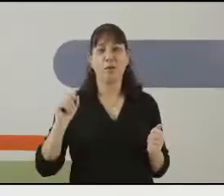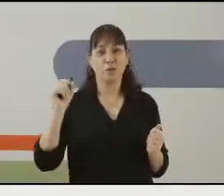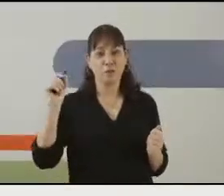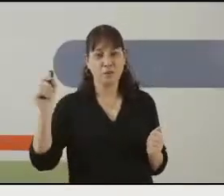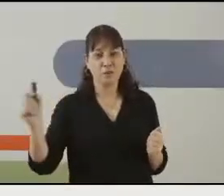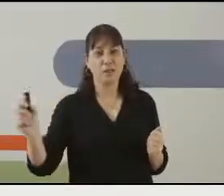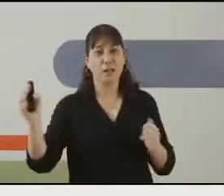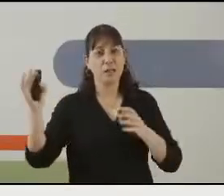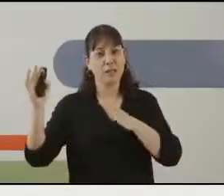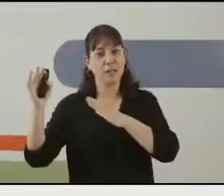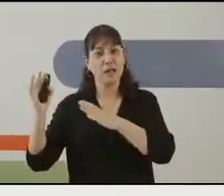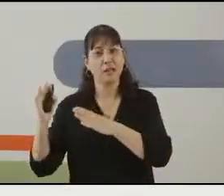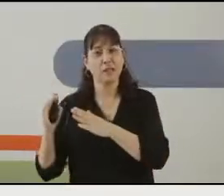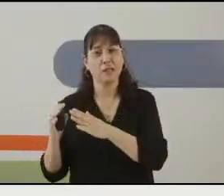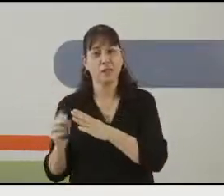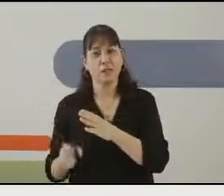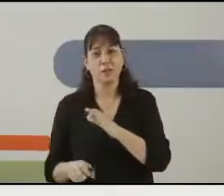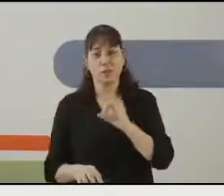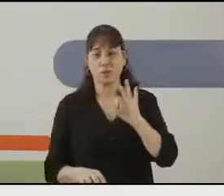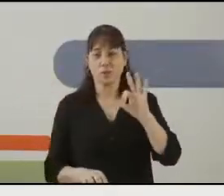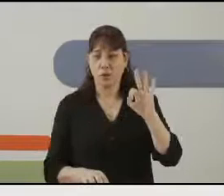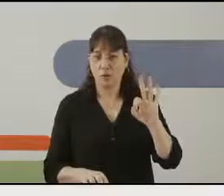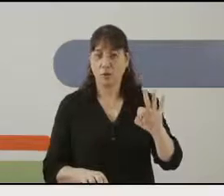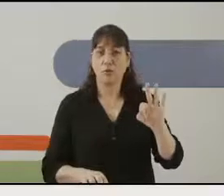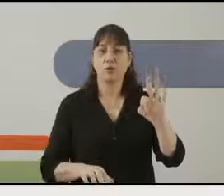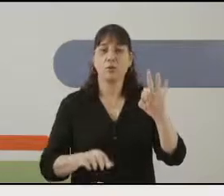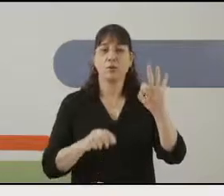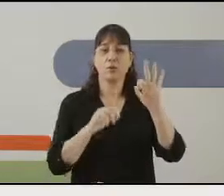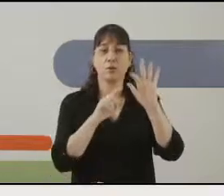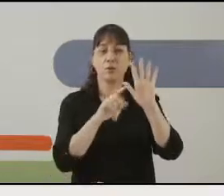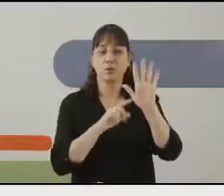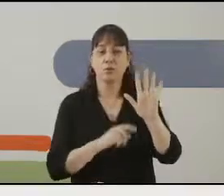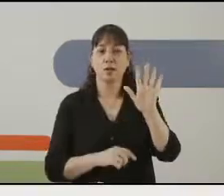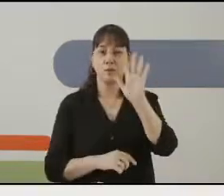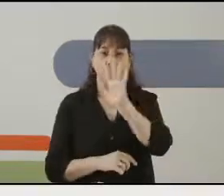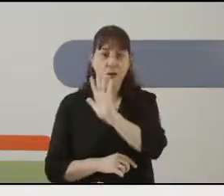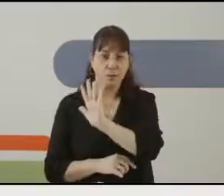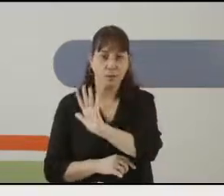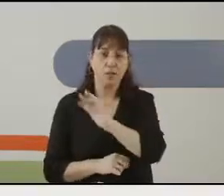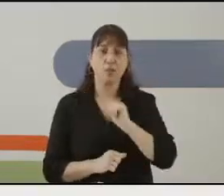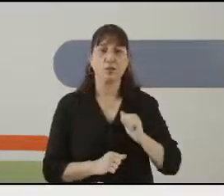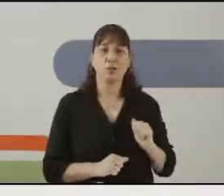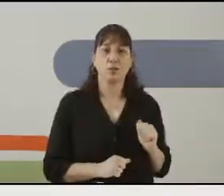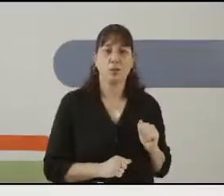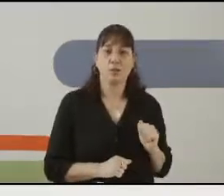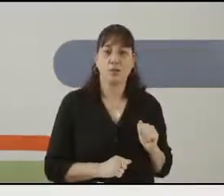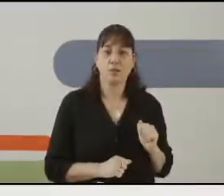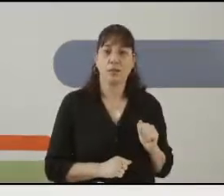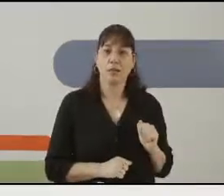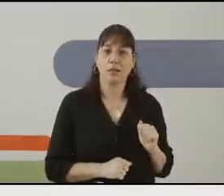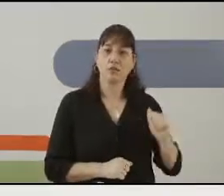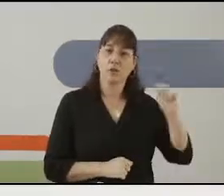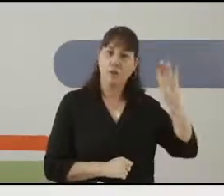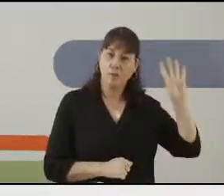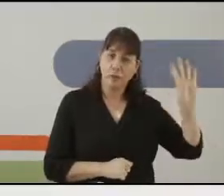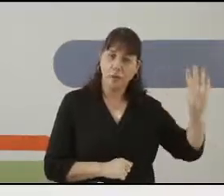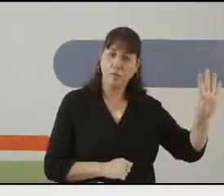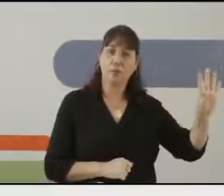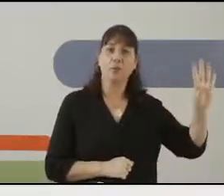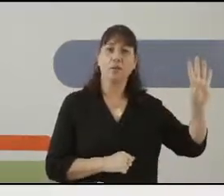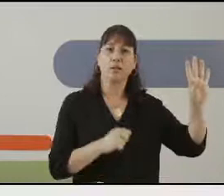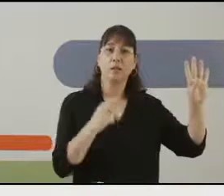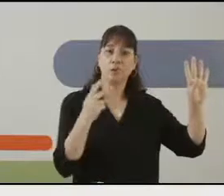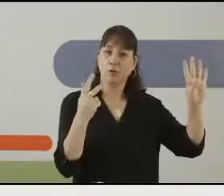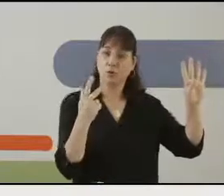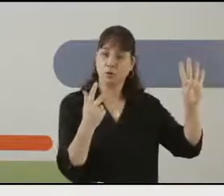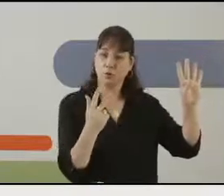שלושה בלונים ושתיים, ביחד זה שלוש, ועוד שתיים זה חמש, ולי יש ארבעה